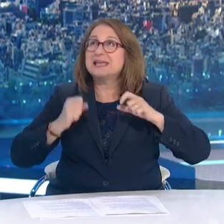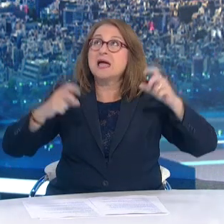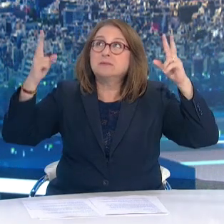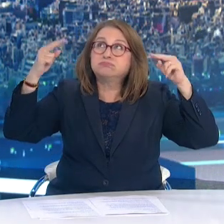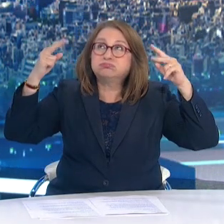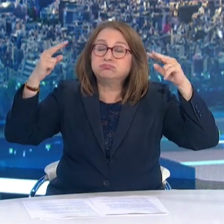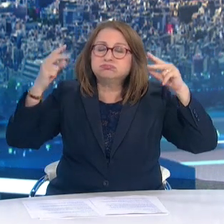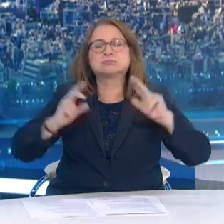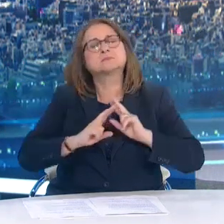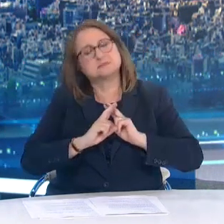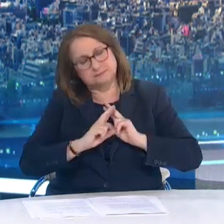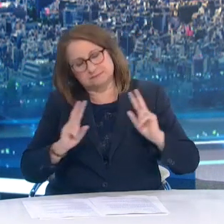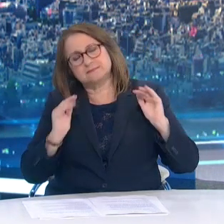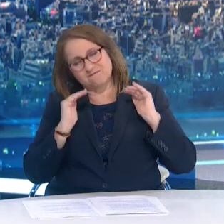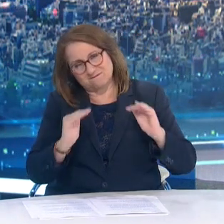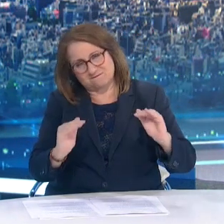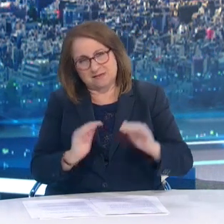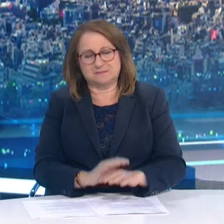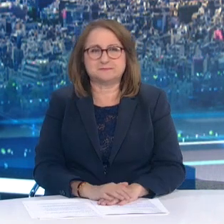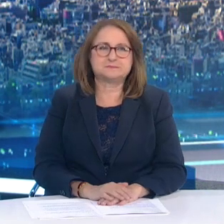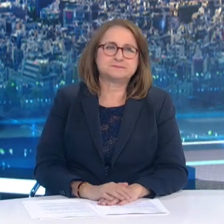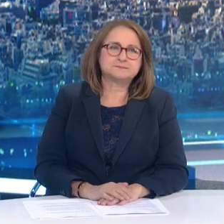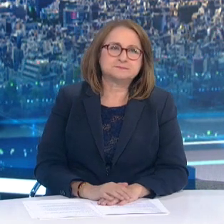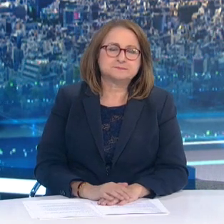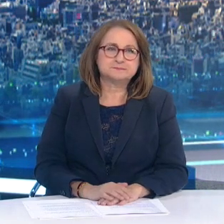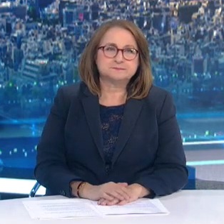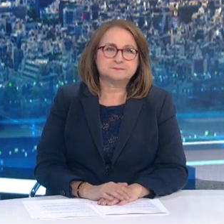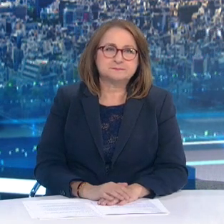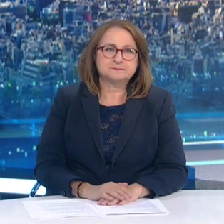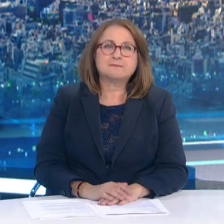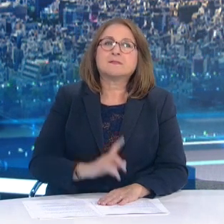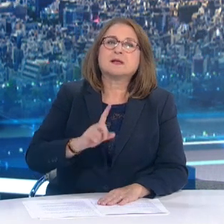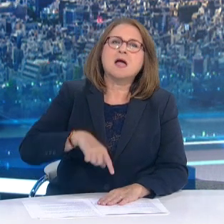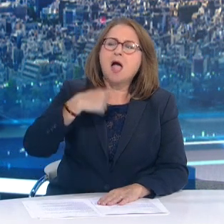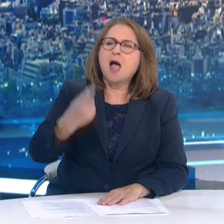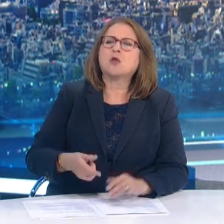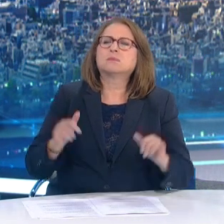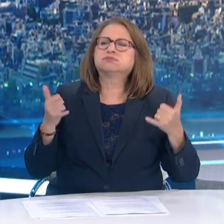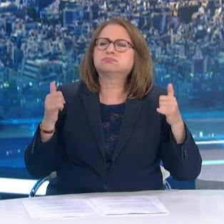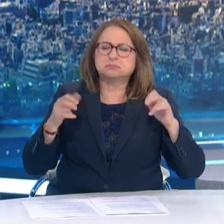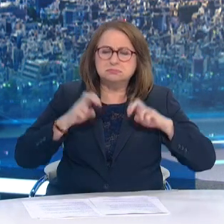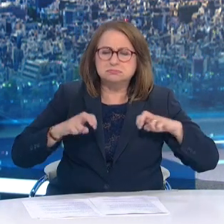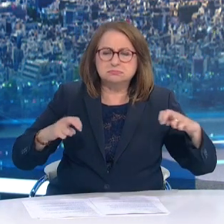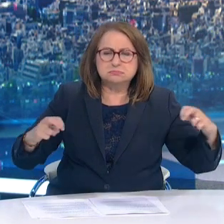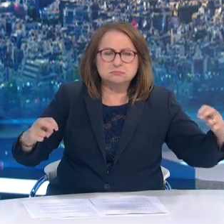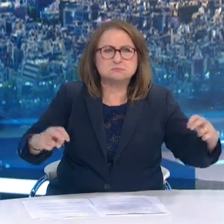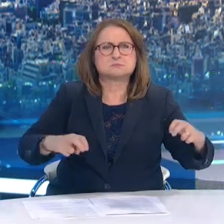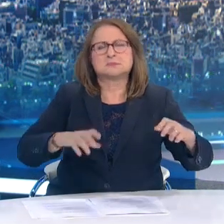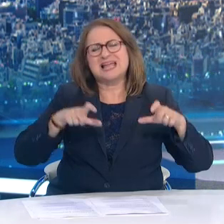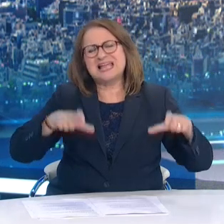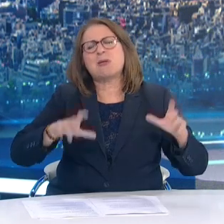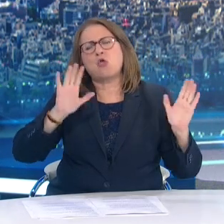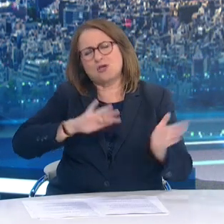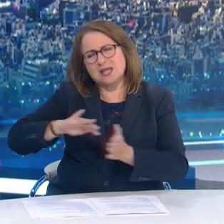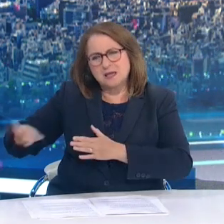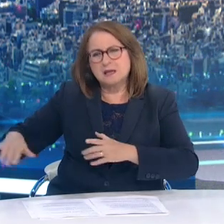χώρους Άλλη ερώτηση Ποια θα είναι η μέγιστη πληρότητα υπέθριων χώρων ψυχαγωγίας καθήμενων Πλην γηπέδων Όταν ο